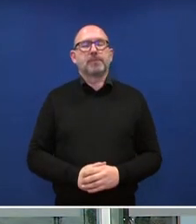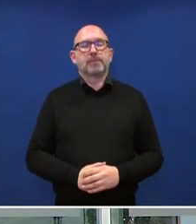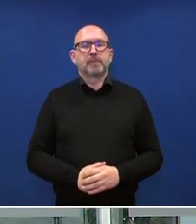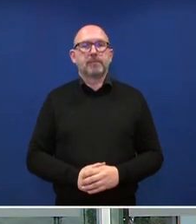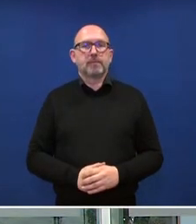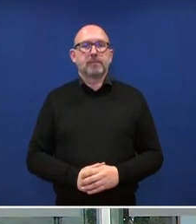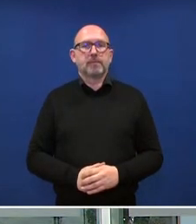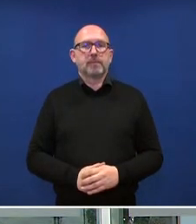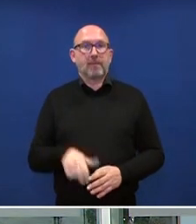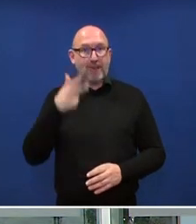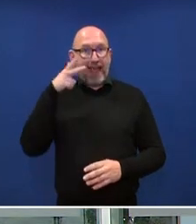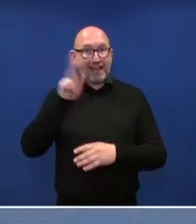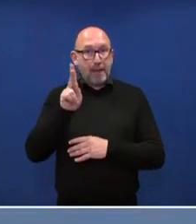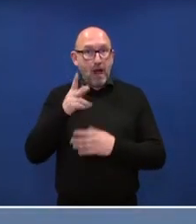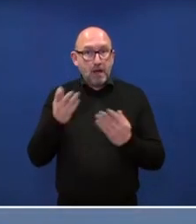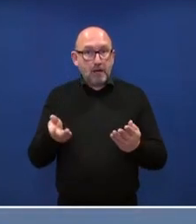Herr Krämer dazu.